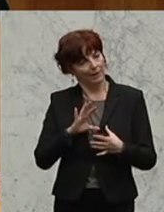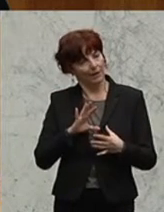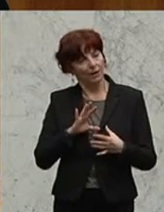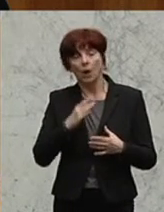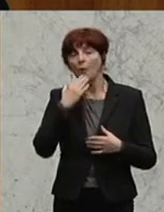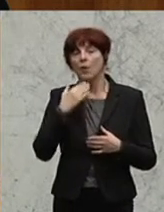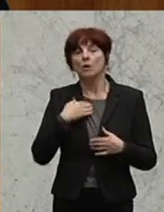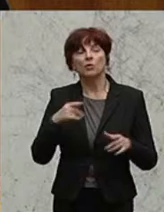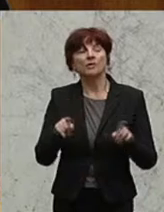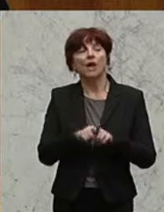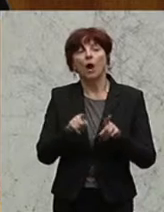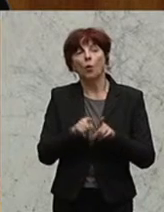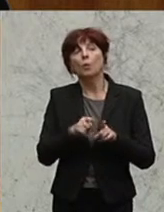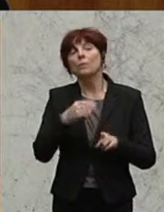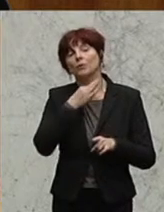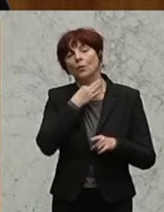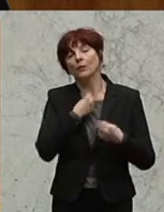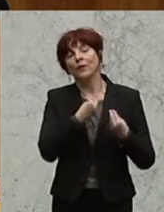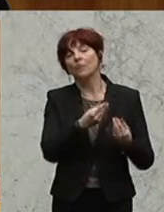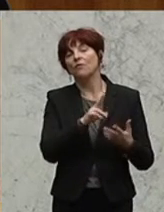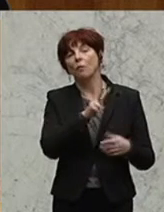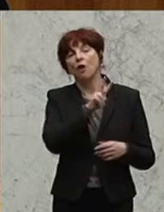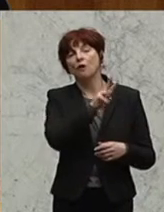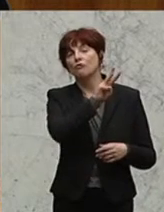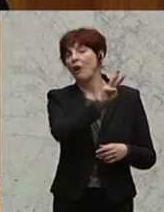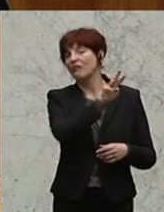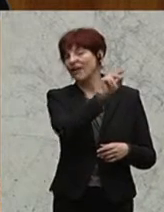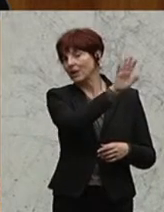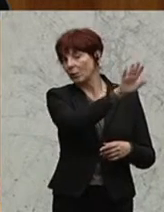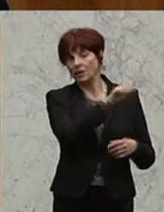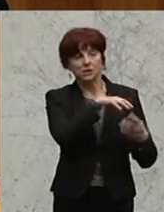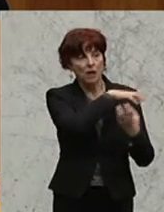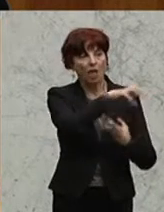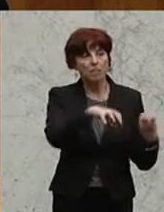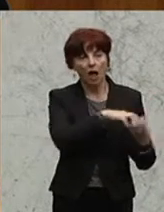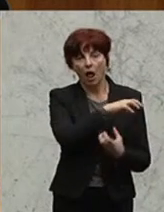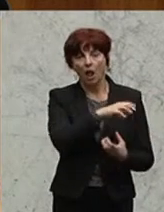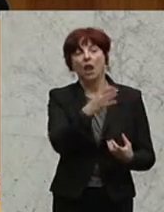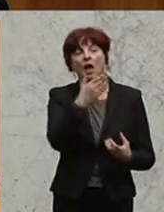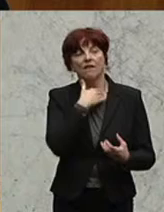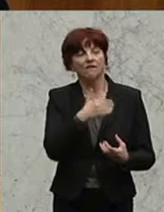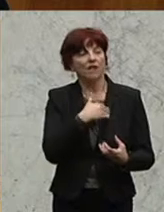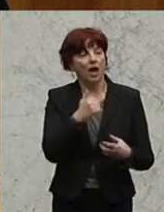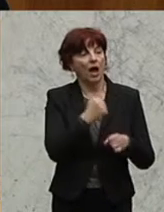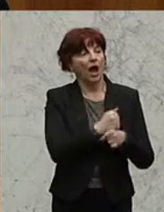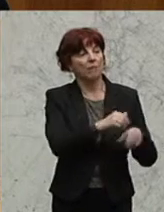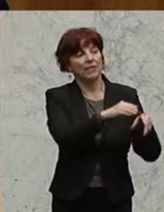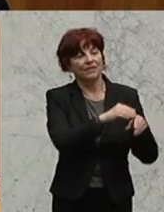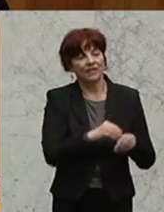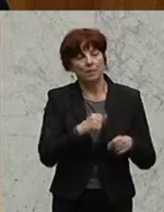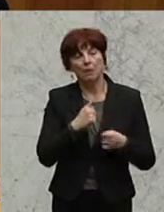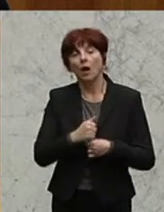auch beim VW-Skandal bemerkt haben, wo sich die Interessen der Arbeitnehmerinnen und Arbeitnehmer mit den Interessen der